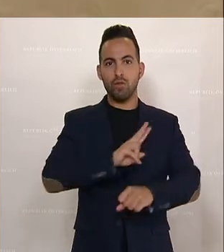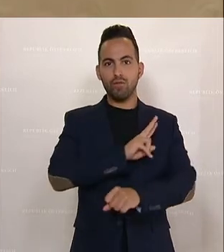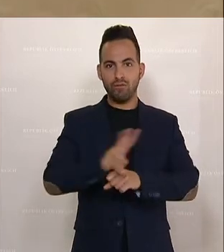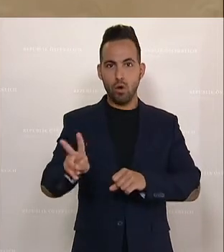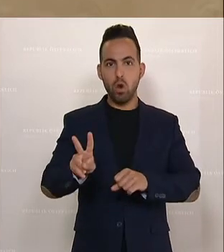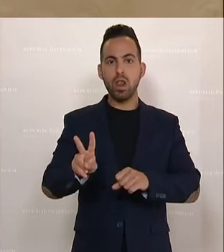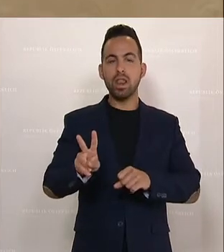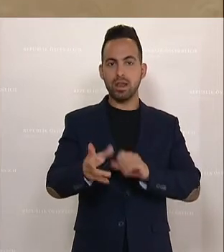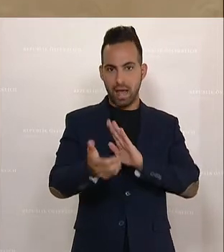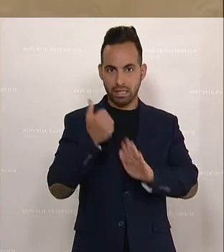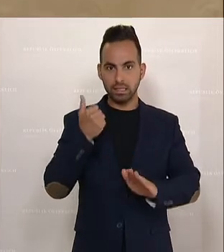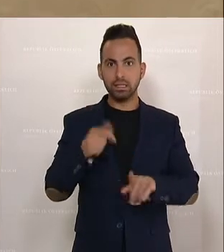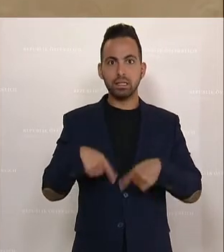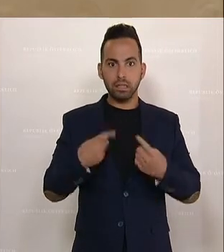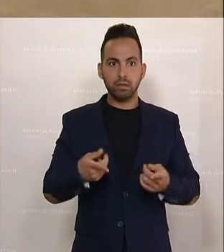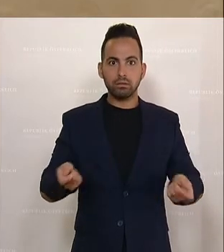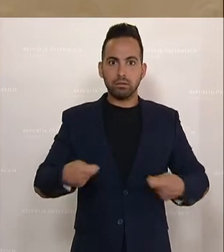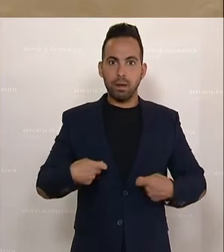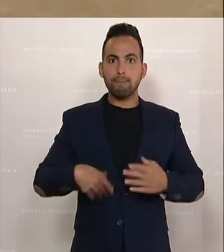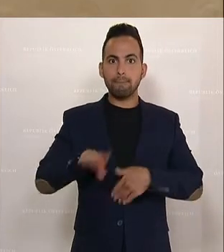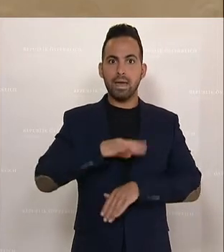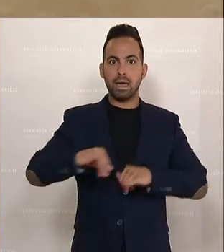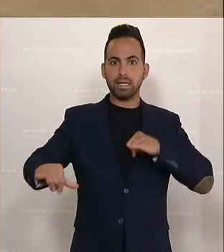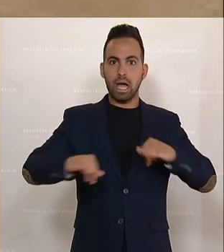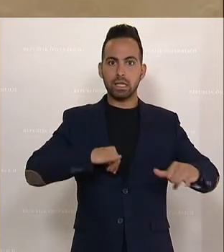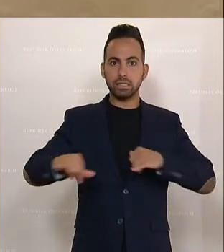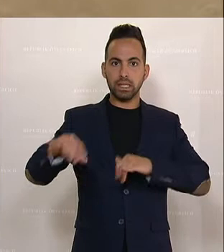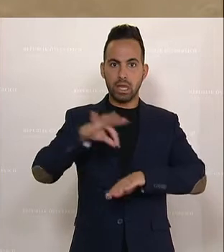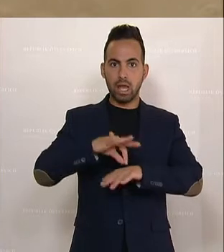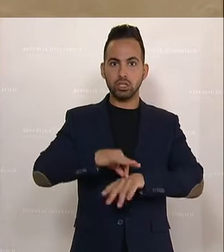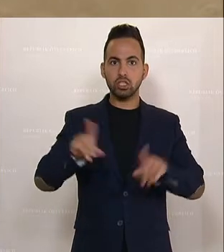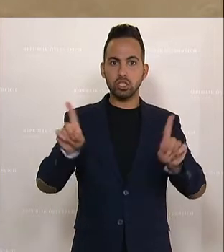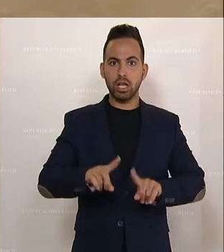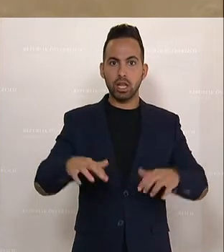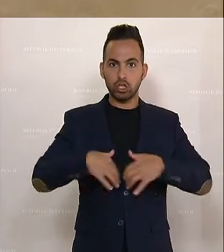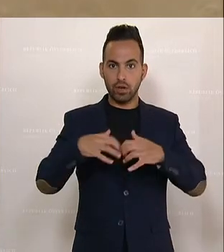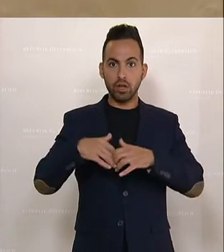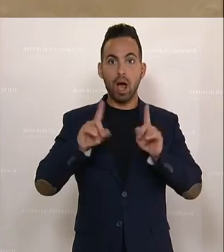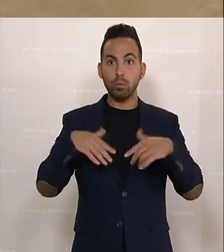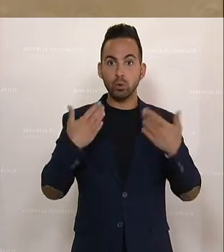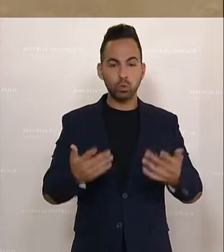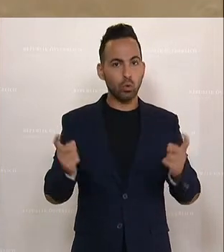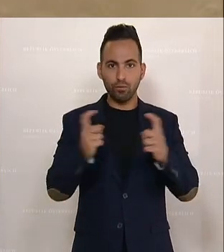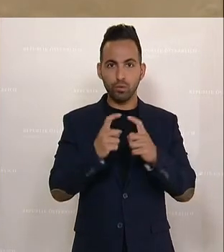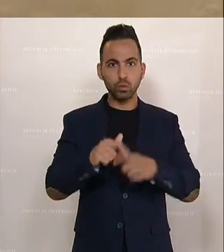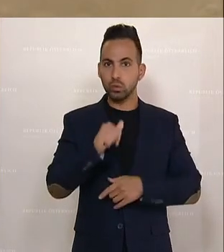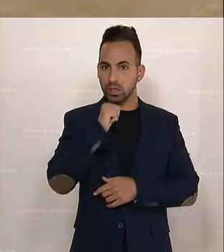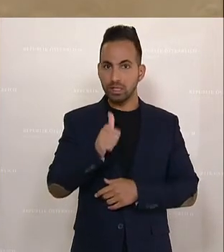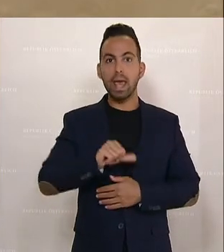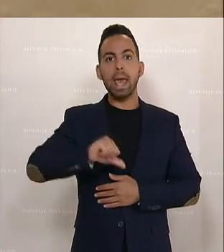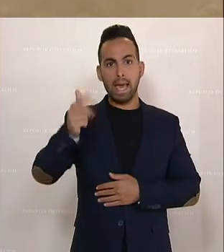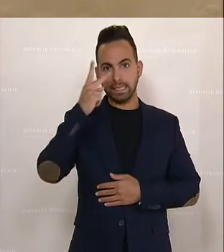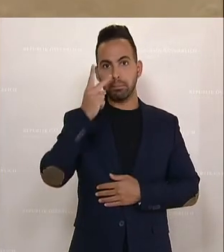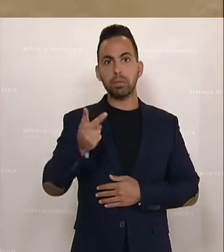Dann wird sie sich wohl am Riemen reißen und mehr Kassenarztstellen schaffen. So funktioniert es aber nur auf den ersten